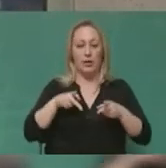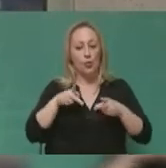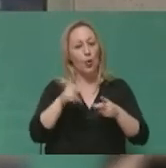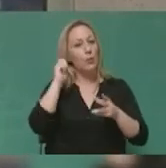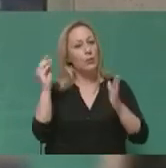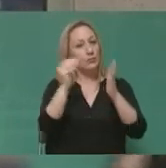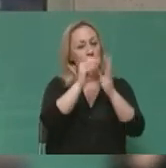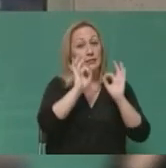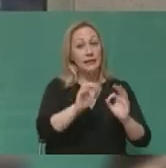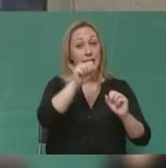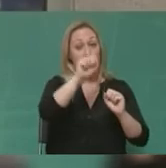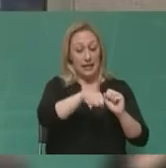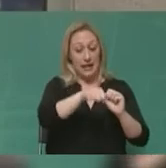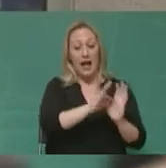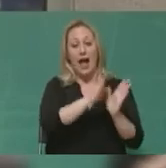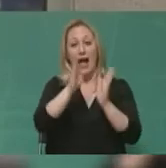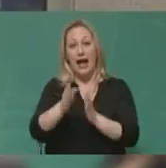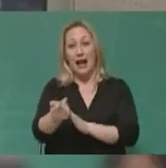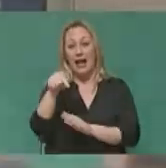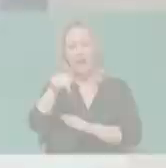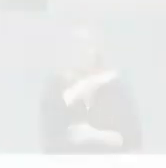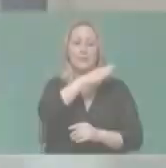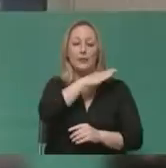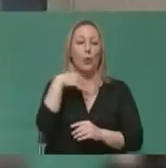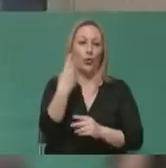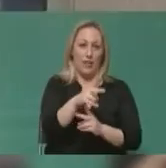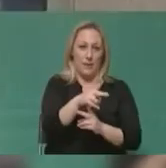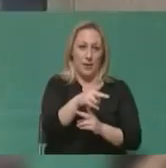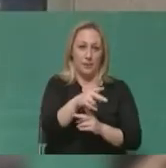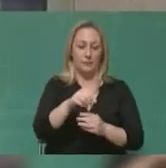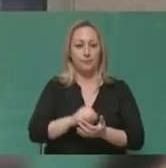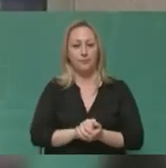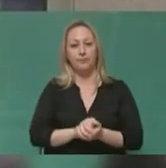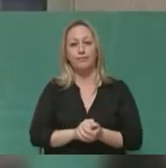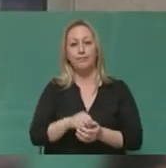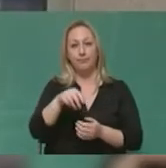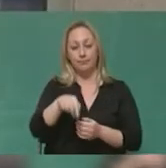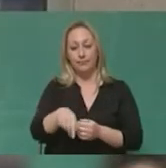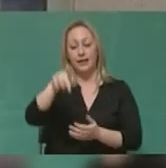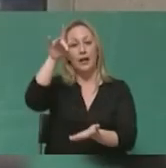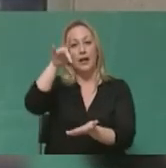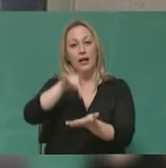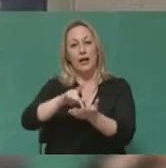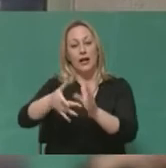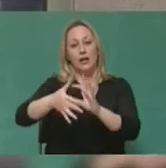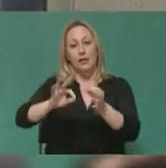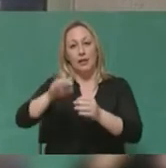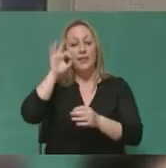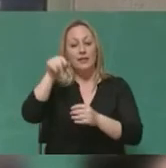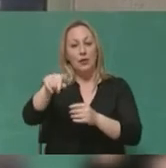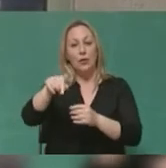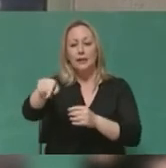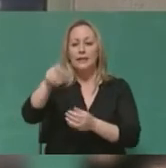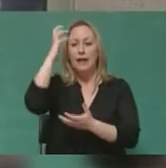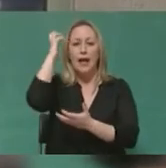Εκτιμούμε όμως ότι αυτό δεν πρέπει να γίνει με τη σπήρωση και την προβολή του νεκρού Χρυσοχώου. Αναζητήσαμε την έκθεση του ΚΙΘ στη συνέχεια, του κέντρου ιστορίας Θεσσαλονίκης,